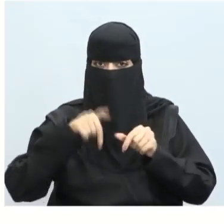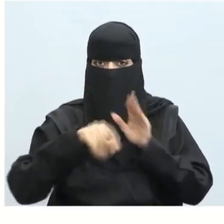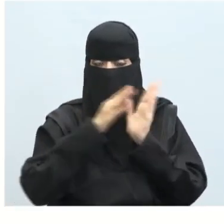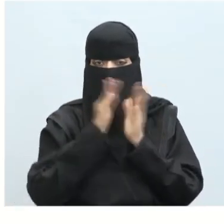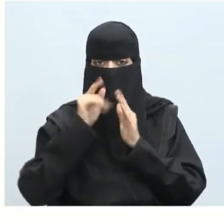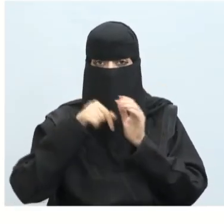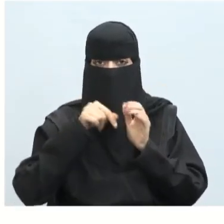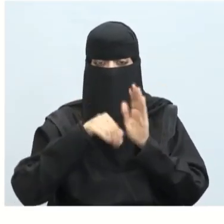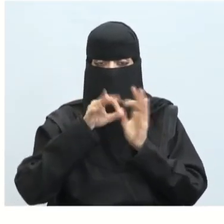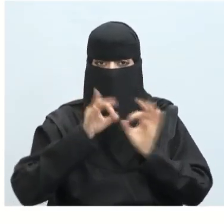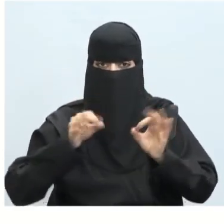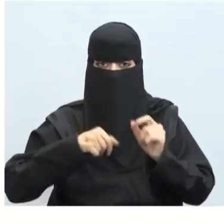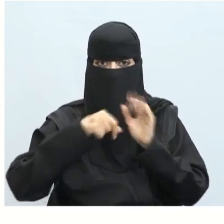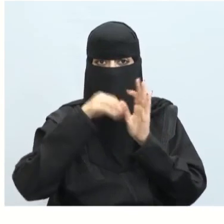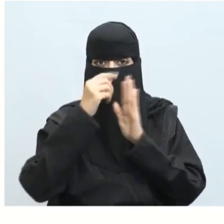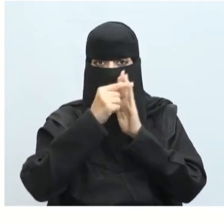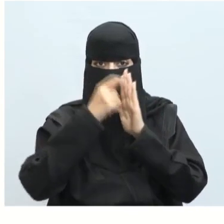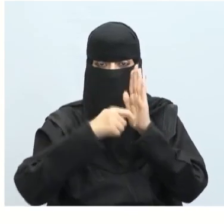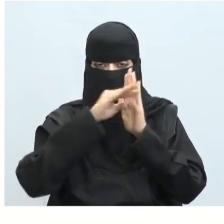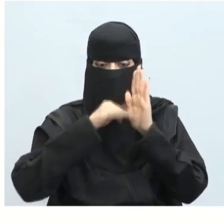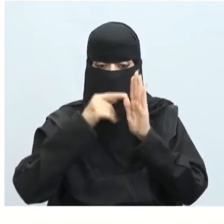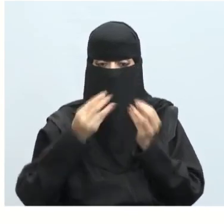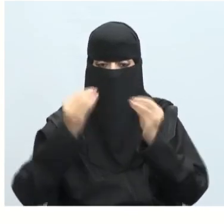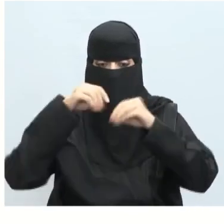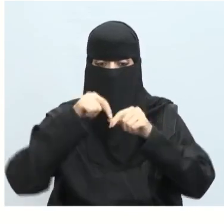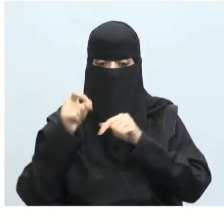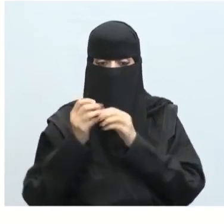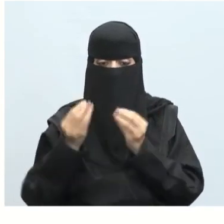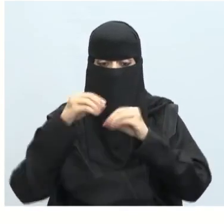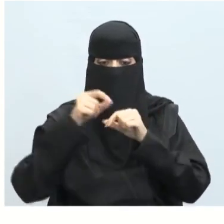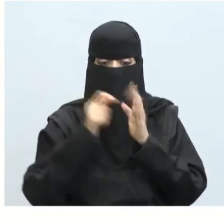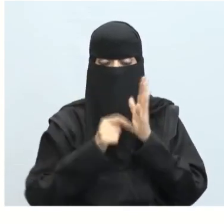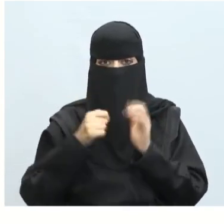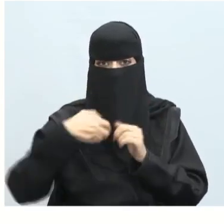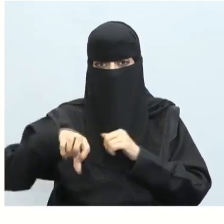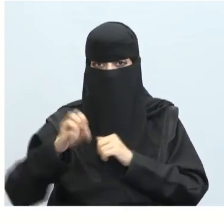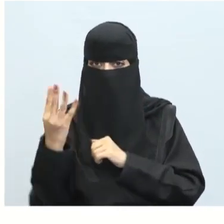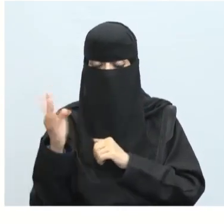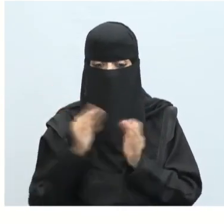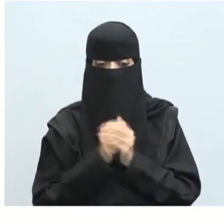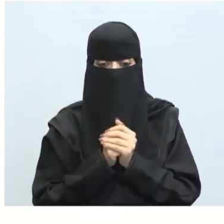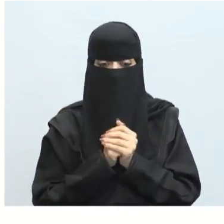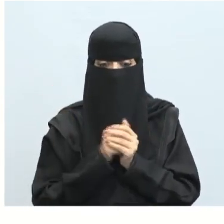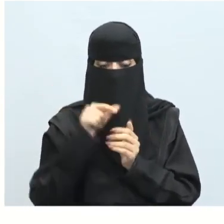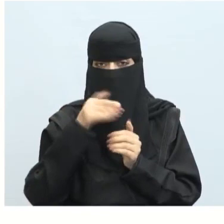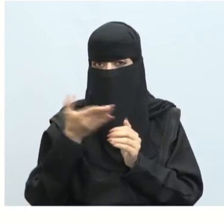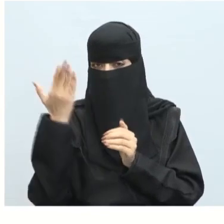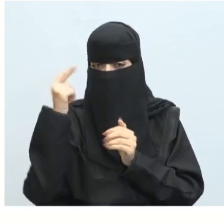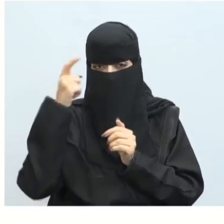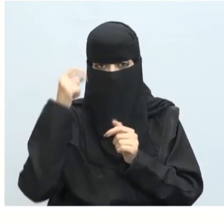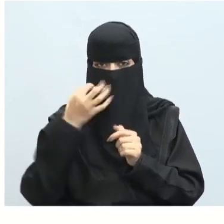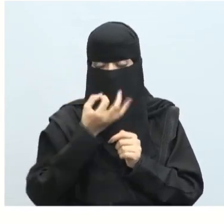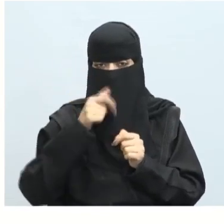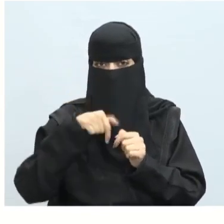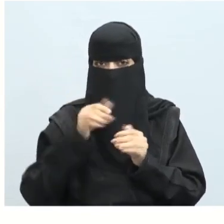هندسة البرمجيات في درس إضافة المزيد من العناصر للتطبيقات الجزء الرابع في الدرس السابق